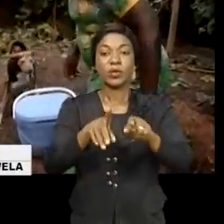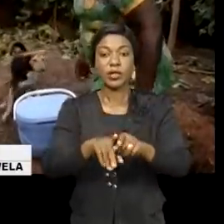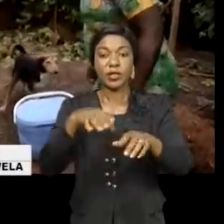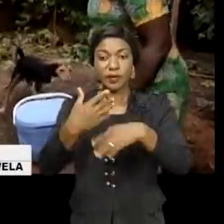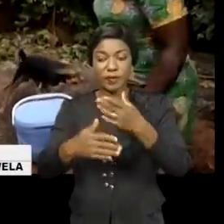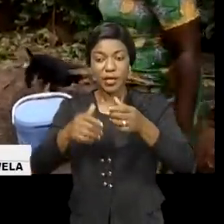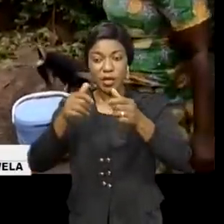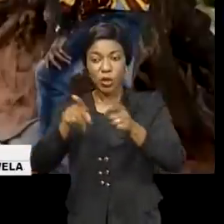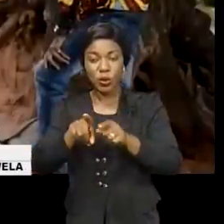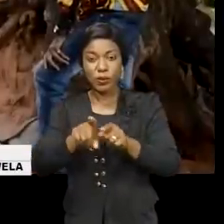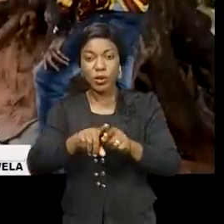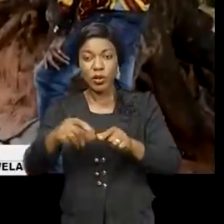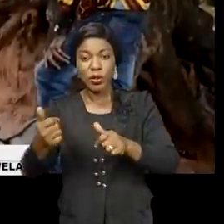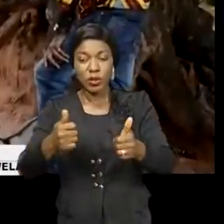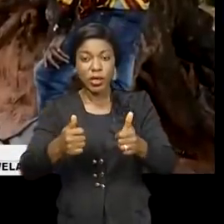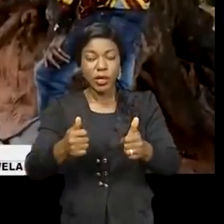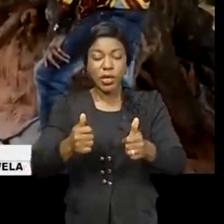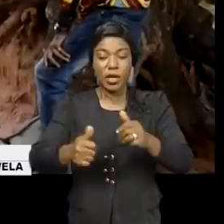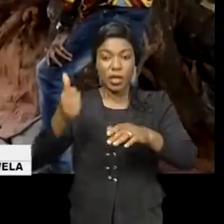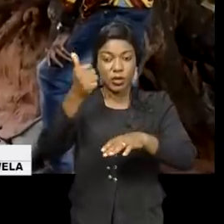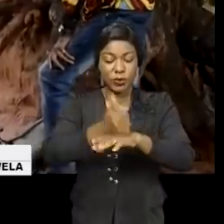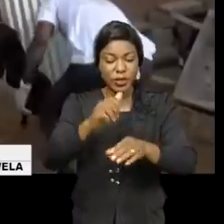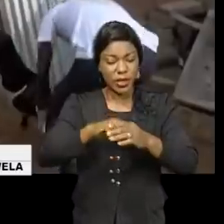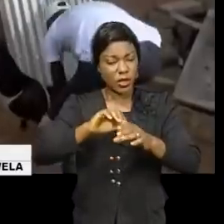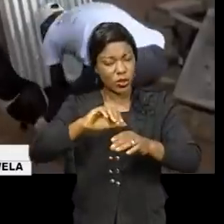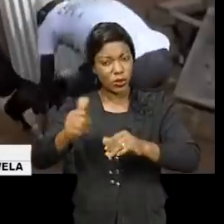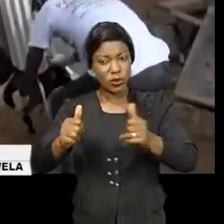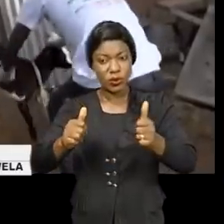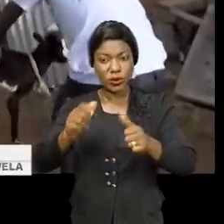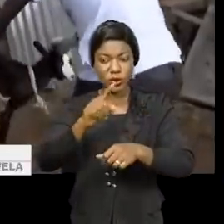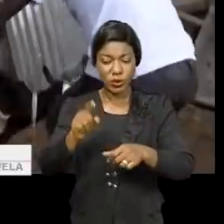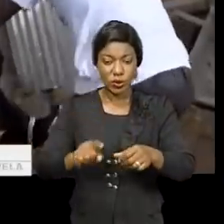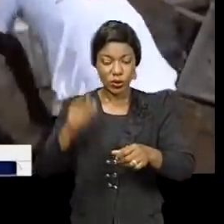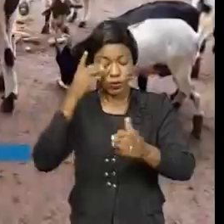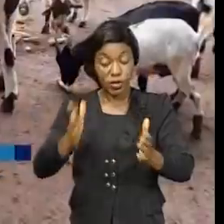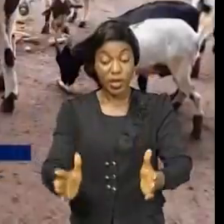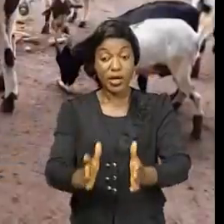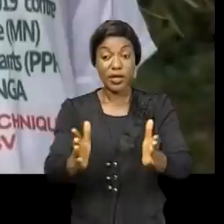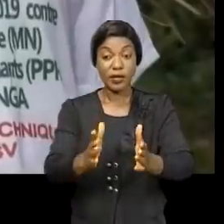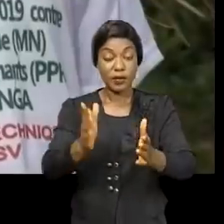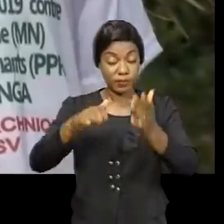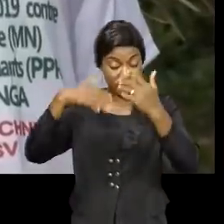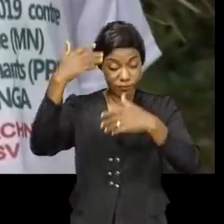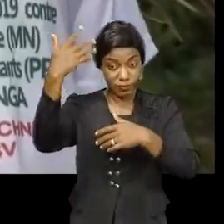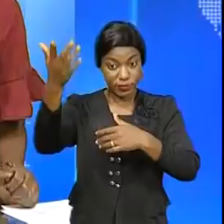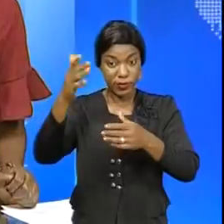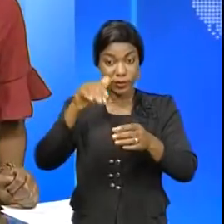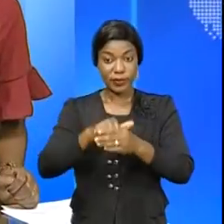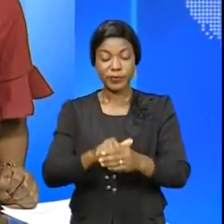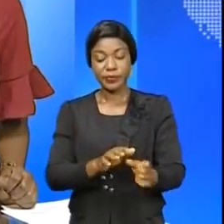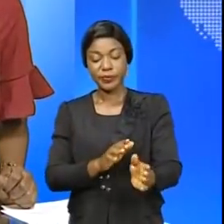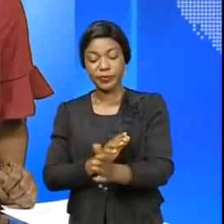fermes, comme le porc, et adopter dans toutes les zones d'intervention le modèle d'élevage prévu dans le projet par SAFA.